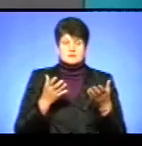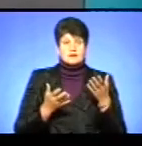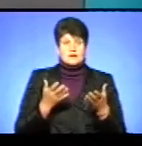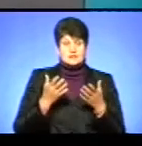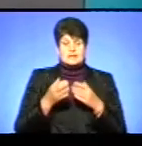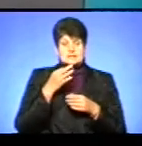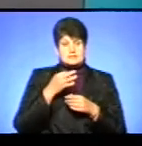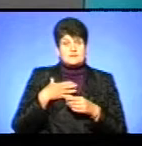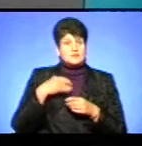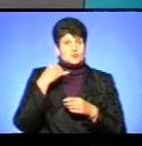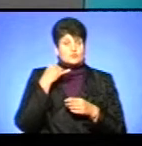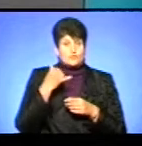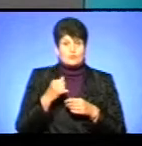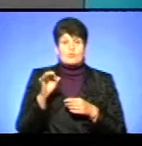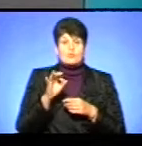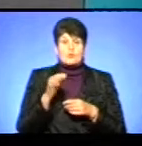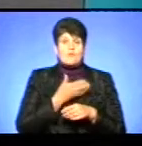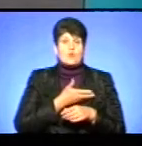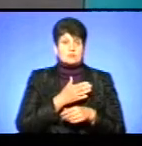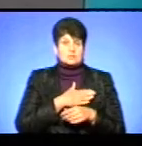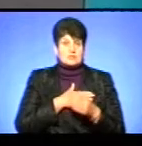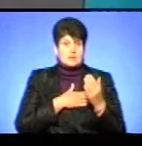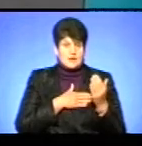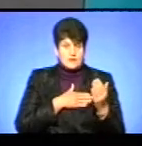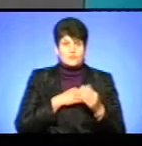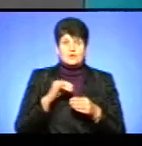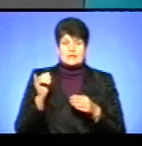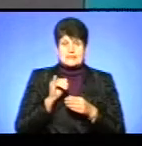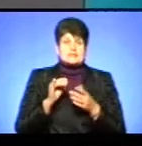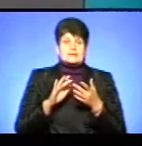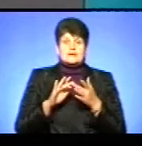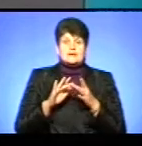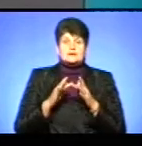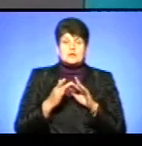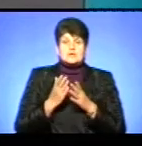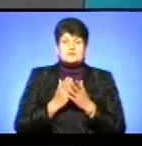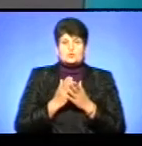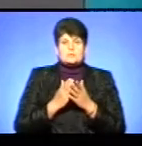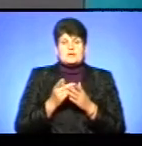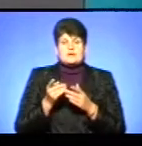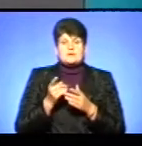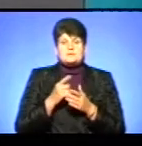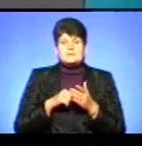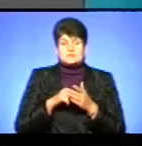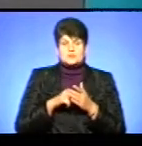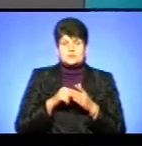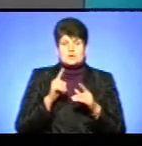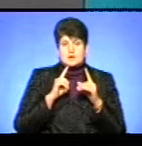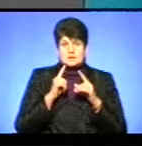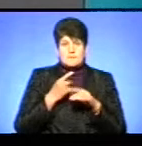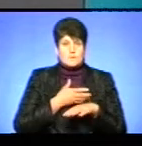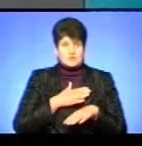наш дозвонювач про Полтаву. І, власне, з сайту і прес-служби міської ради Полтави нам повідомили, що